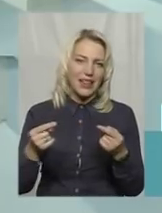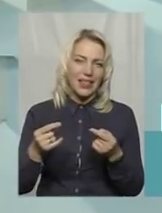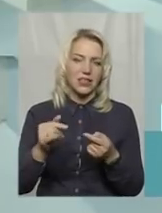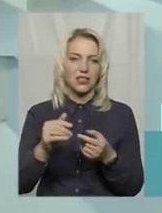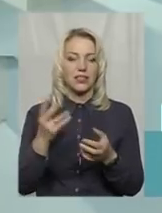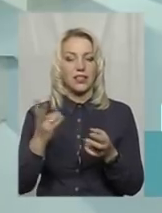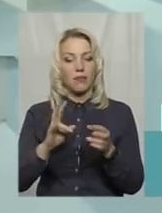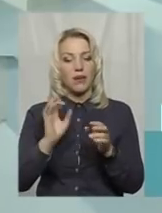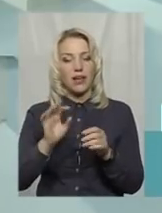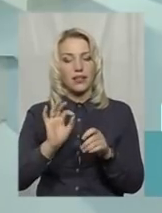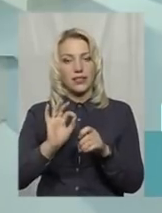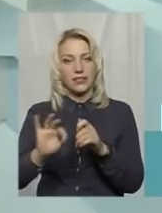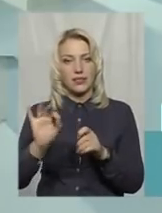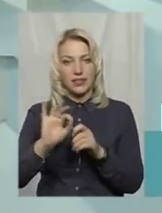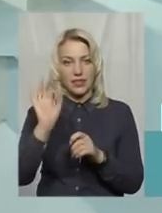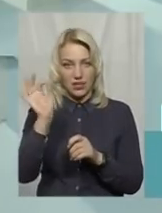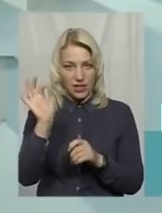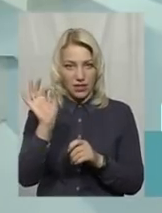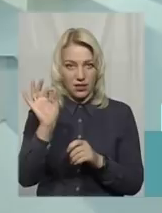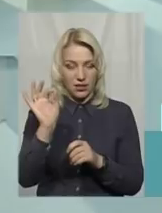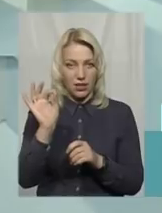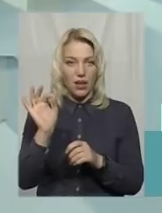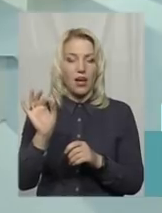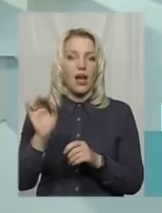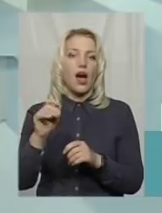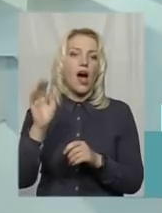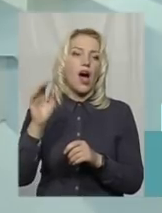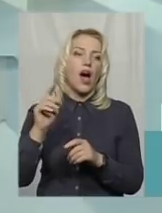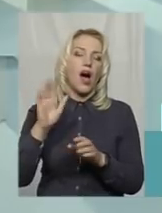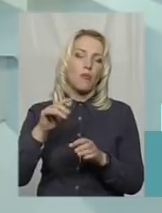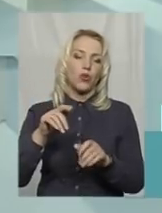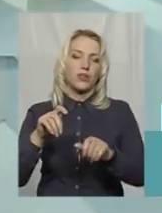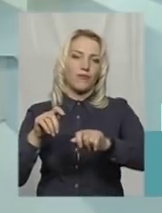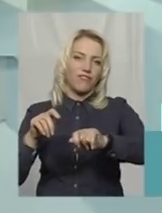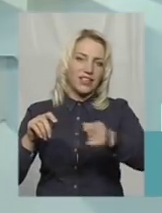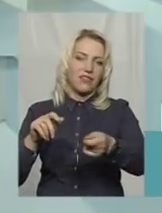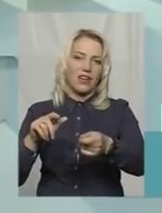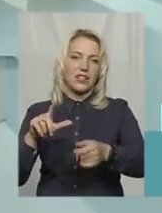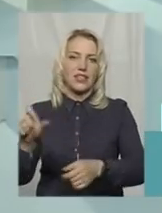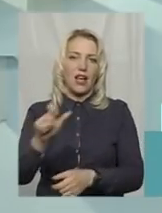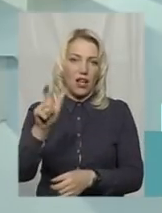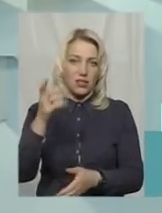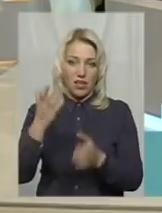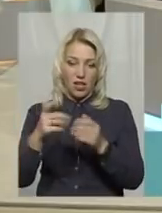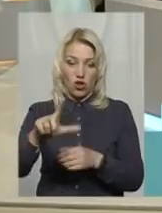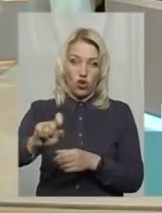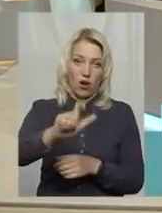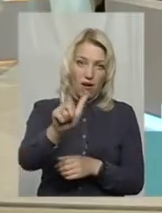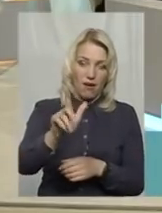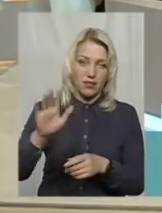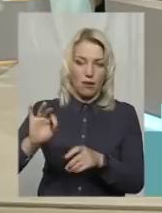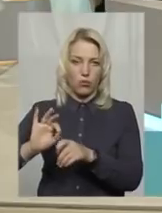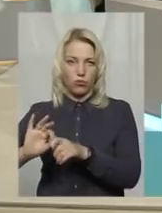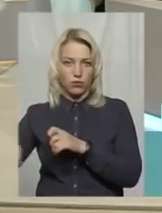запалюється сірник, потім відкривається газ. Тому що, якщо в зворотному порядку, може призвести до